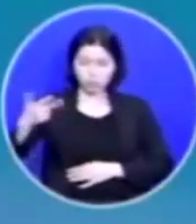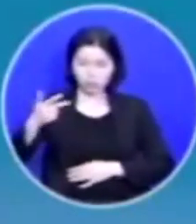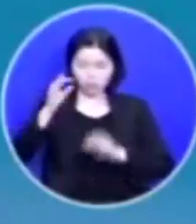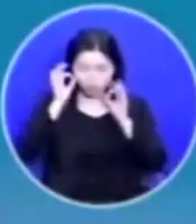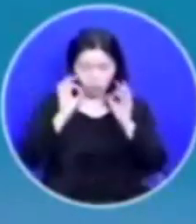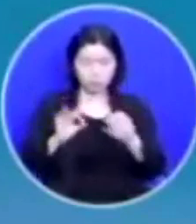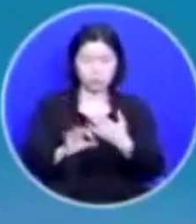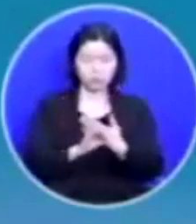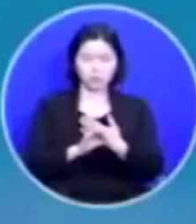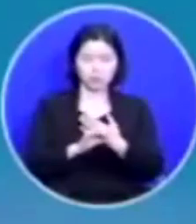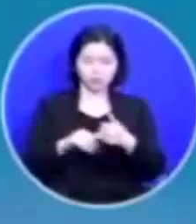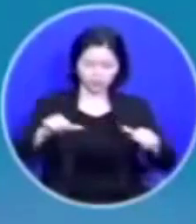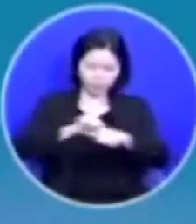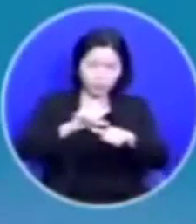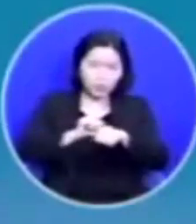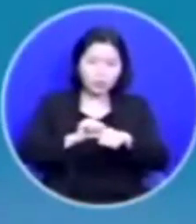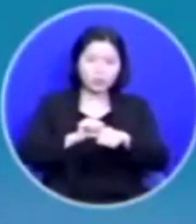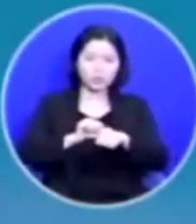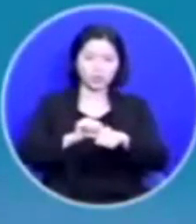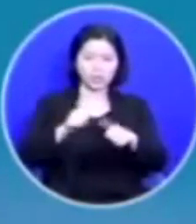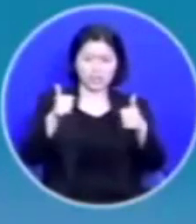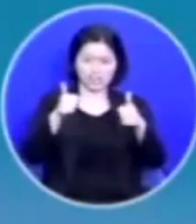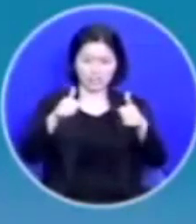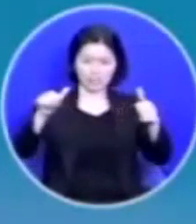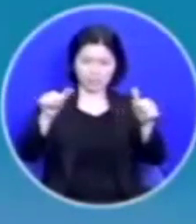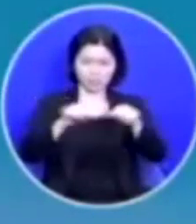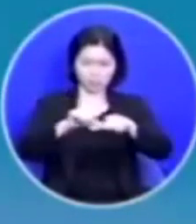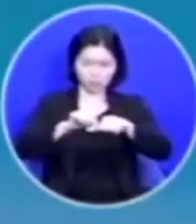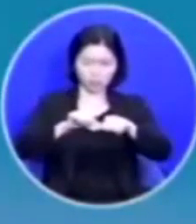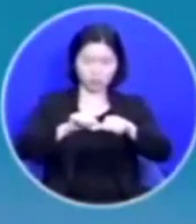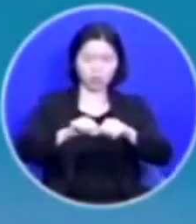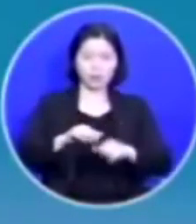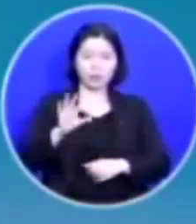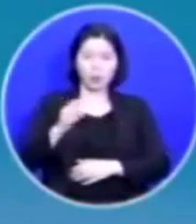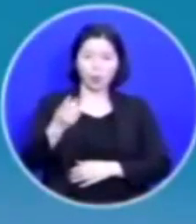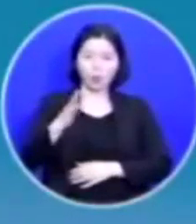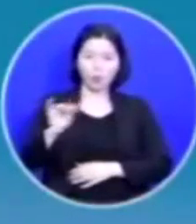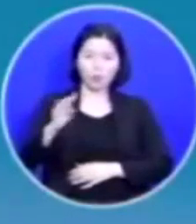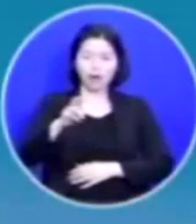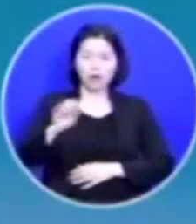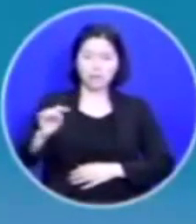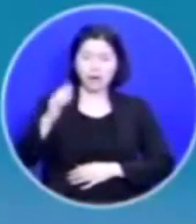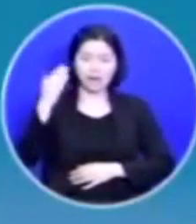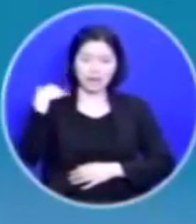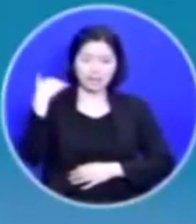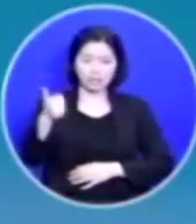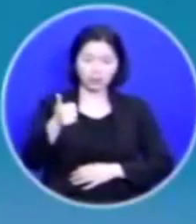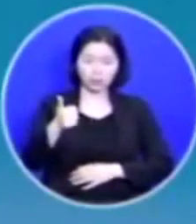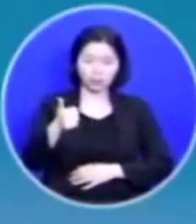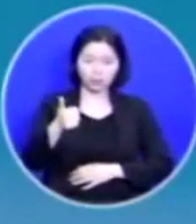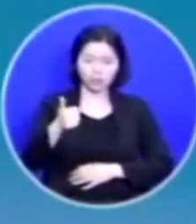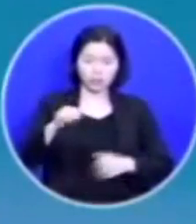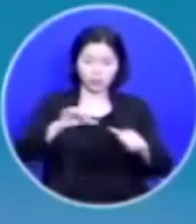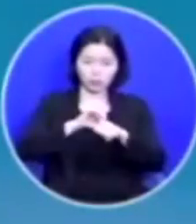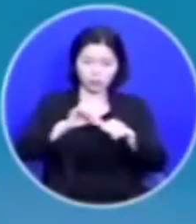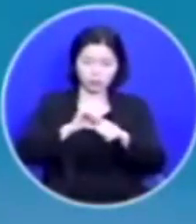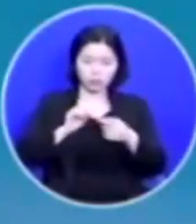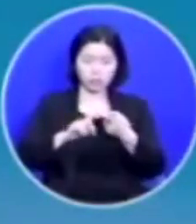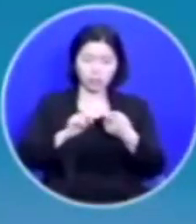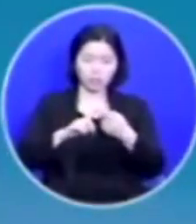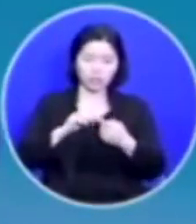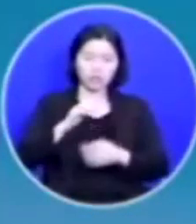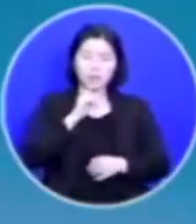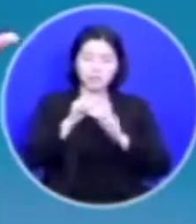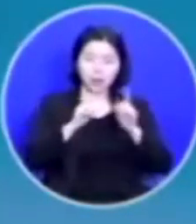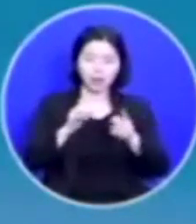동성애자들 오바마 대통령이 동성애에 대한 의견을 이야기한 것 때문에